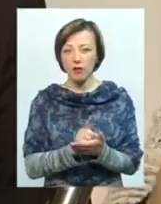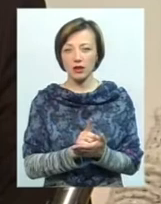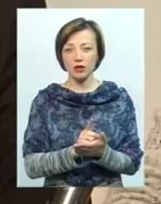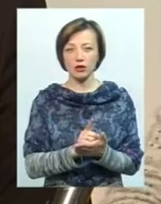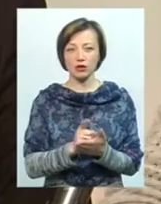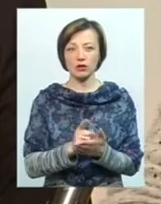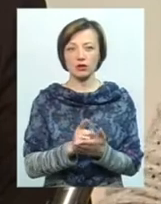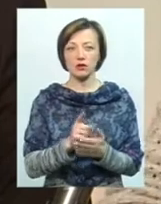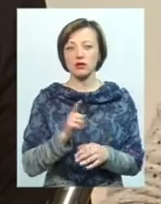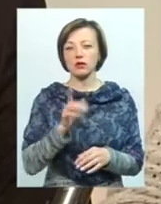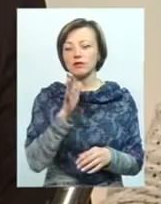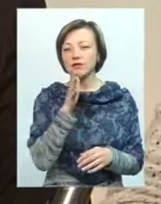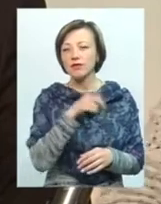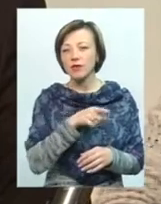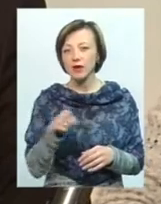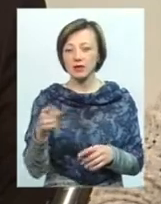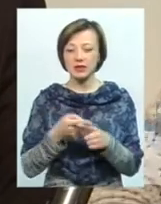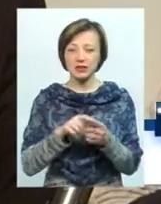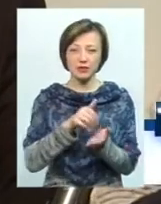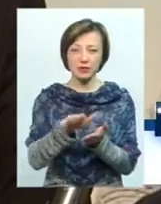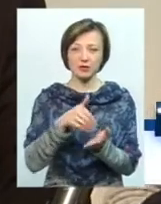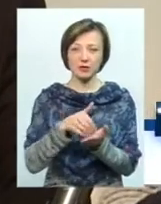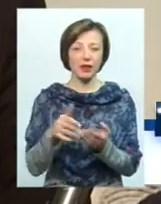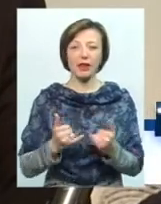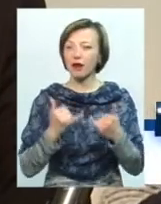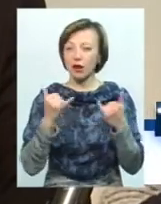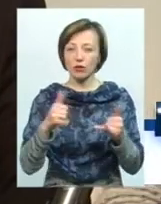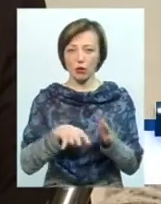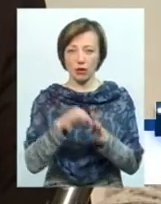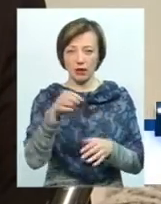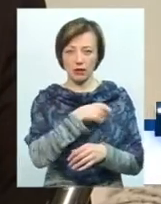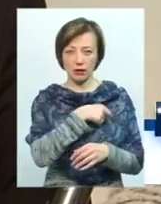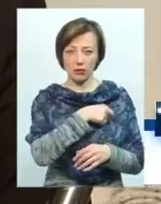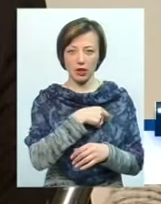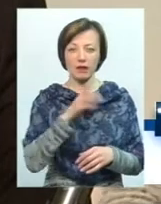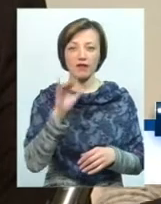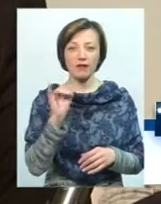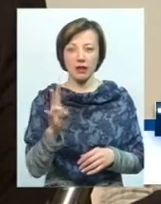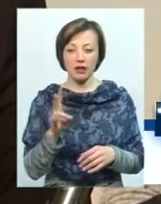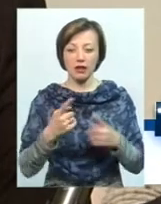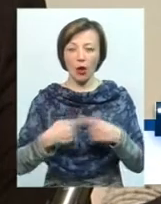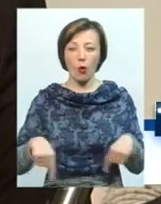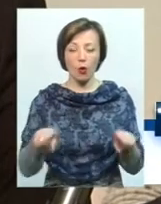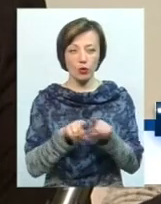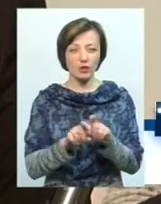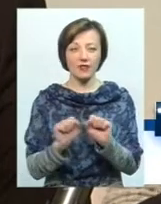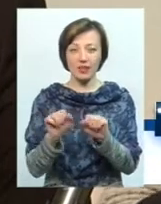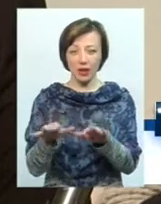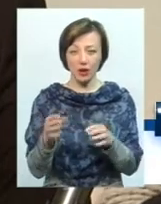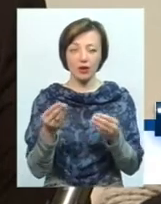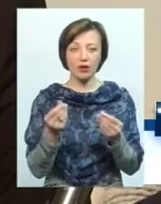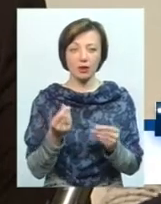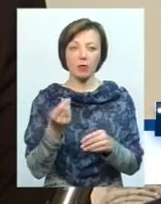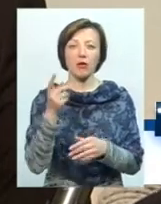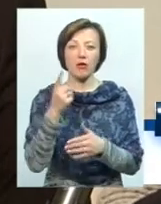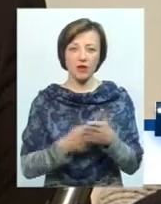вже з часом, якби відходити від цього, тому що не для того обирається депутат. Тому що він на окрузі віддає, повірте, він